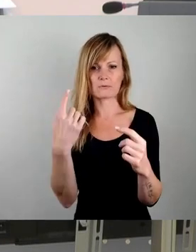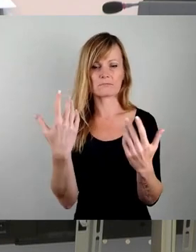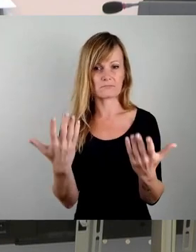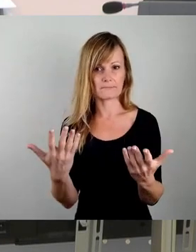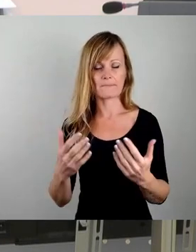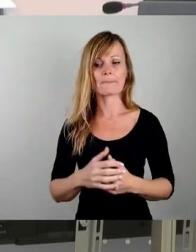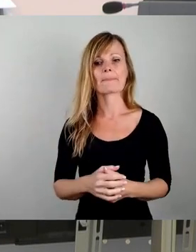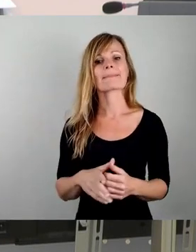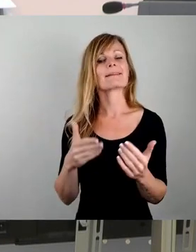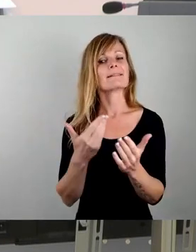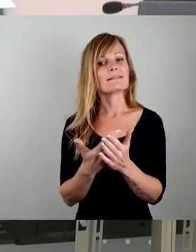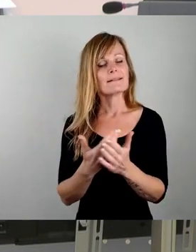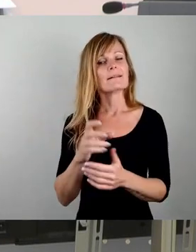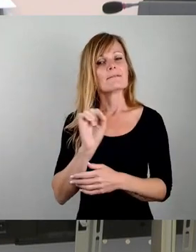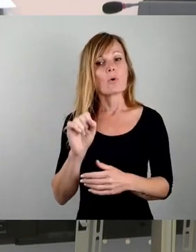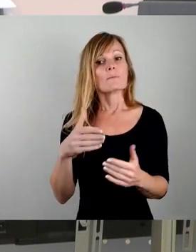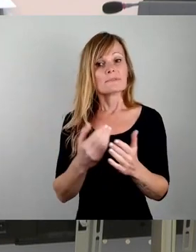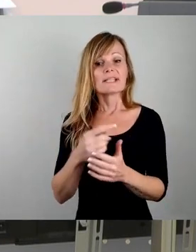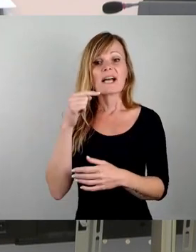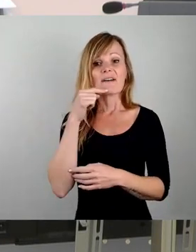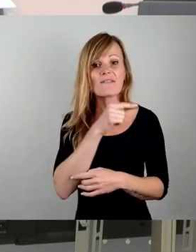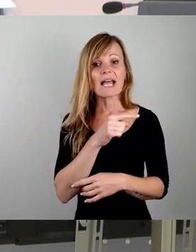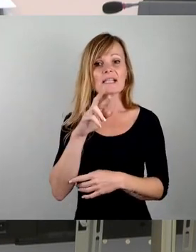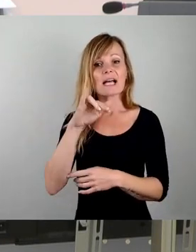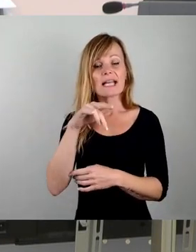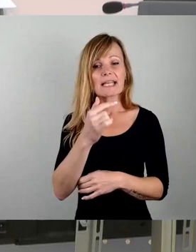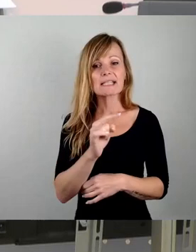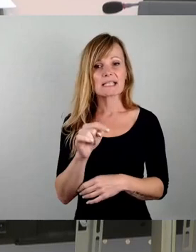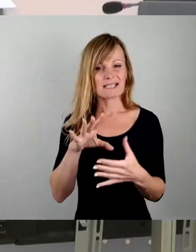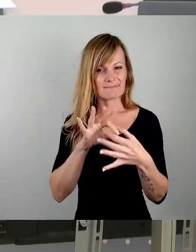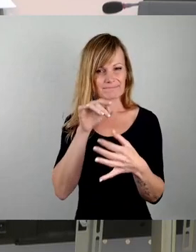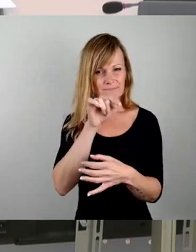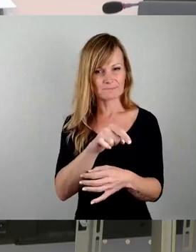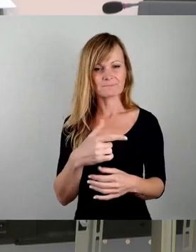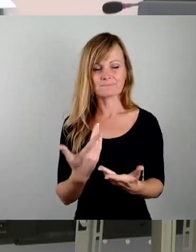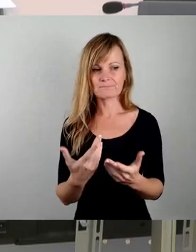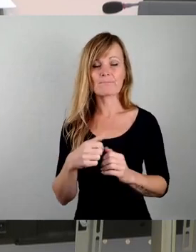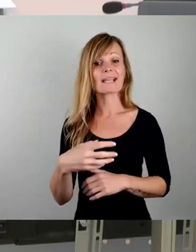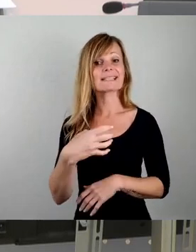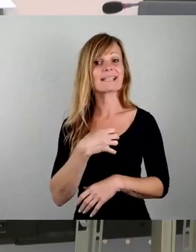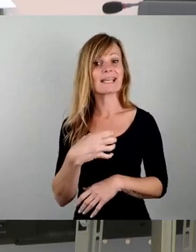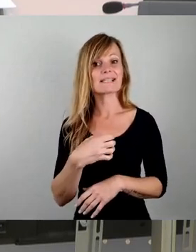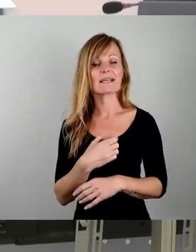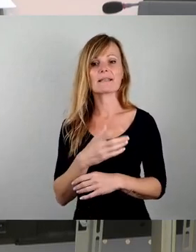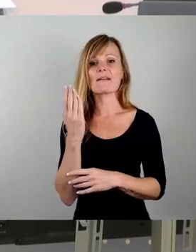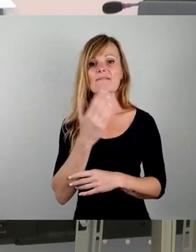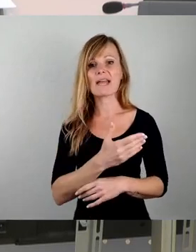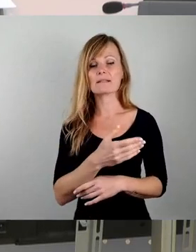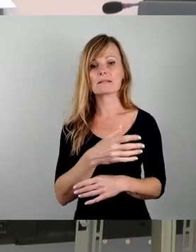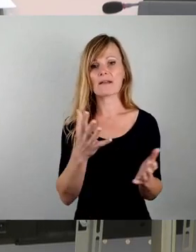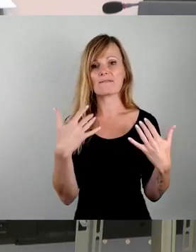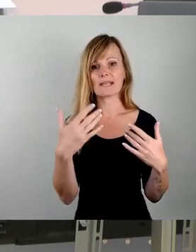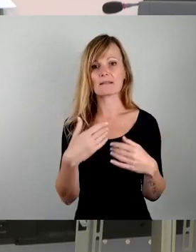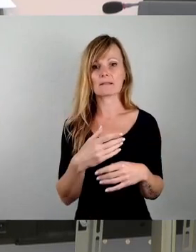einmal zu erörtern, warum gerade dieser weißere Zug, gerade in Dresden, wo wir eine vorherrschende Westwindrichtung haben, wo die frische